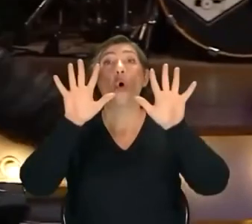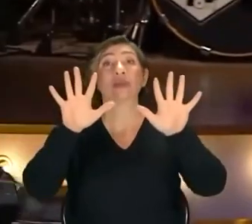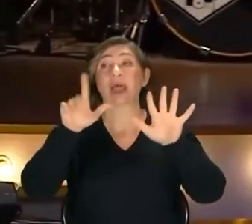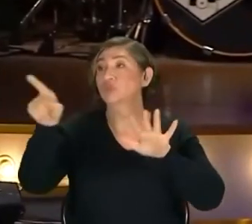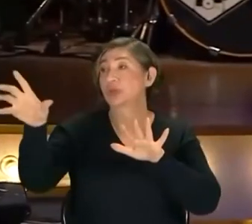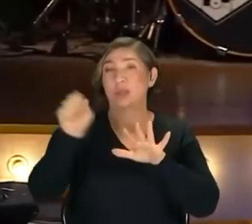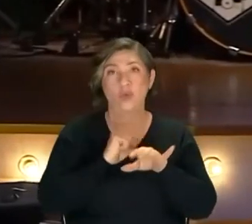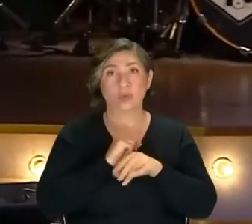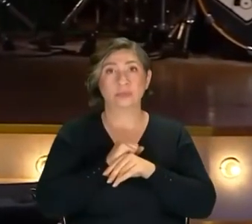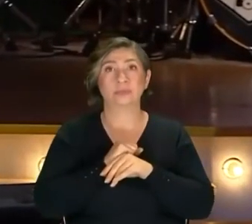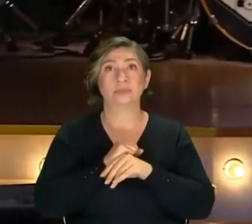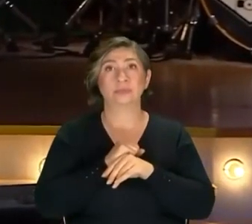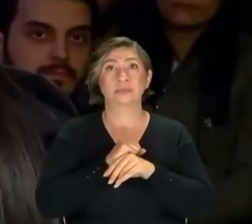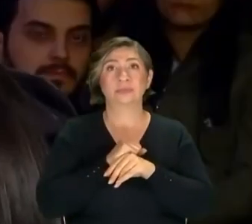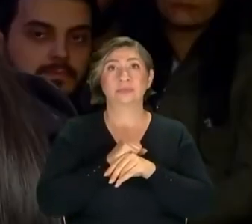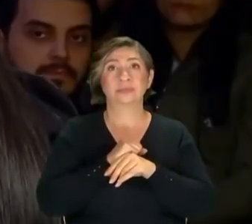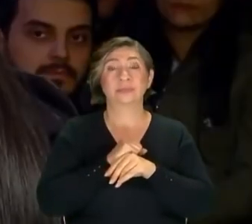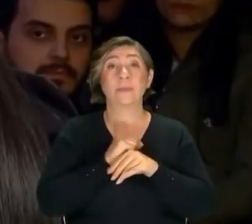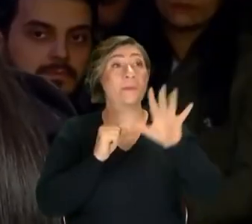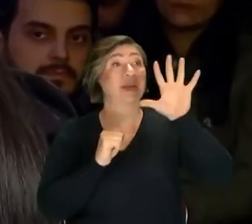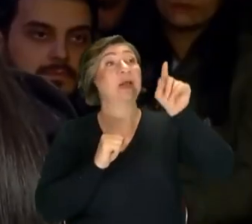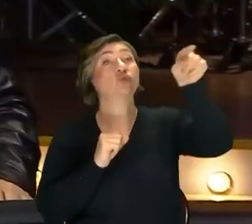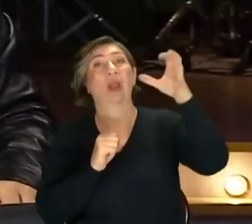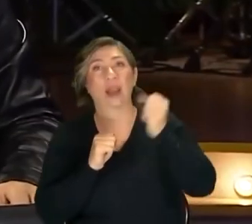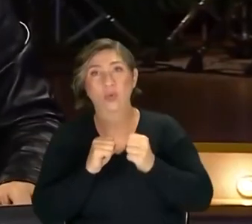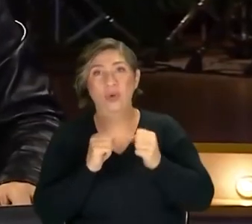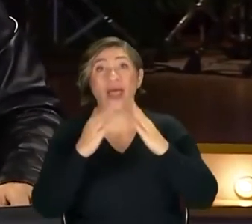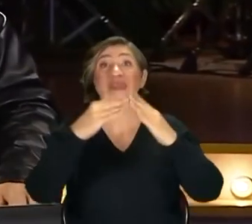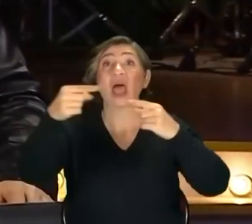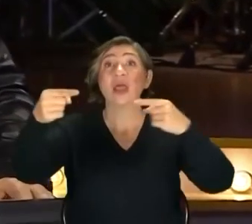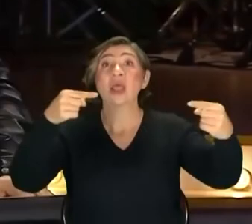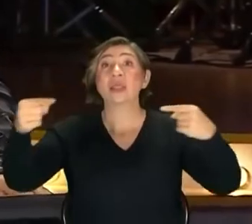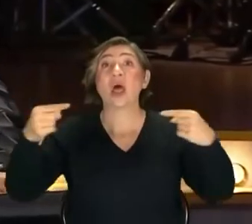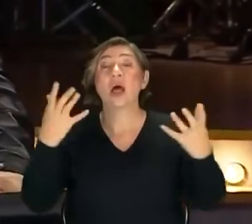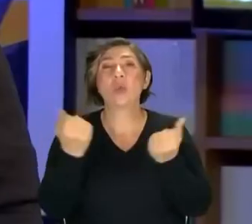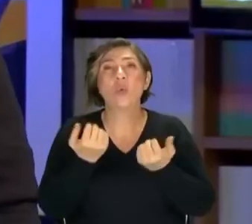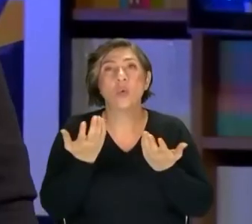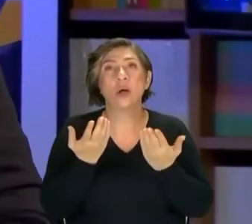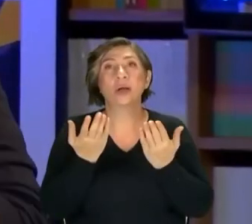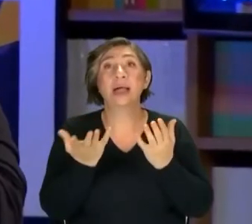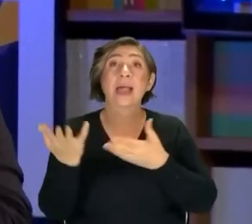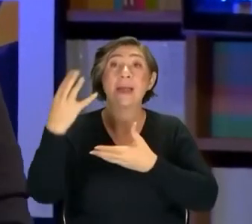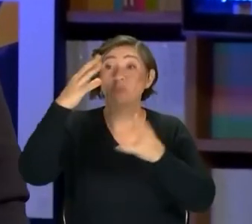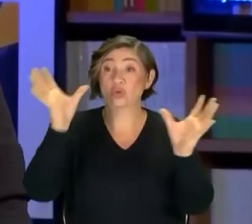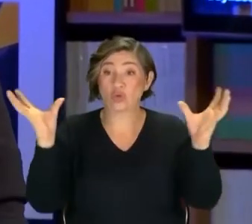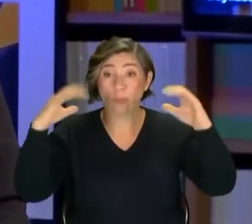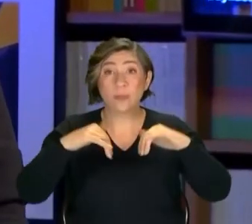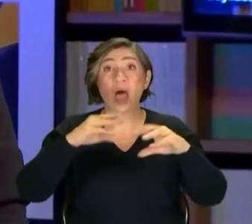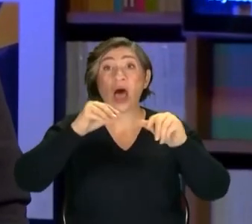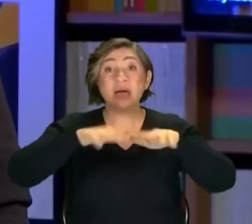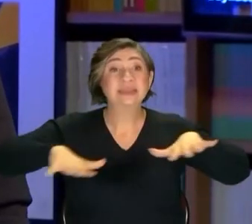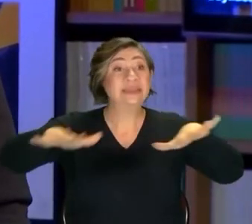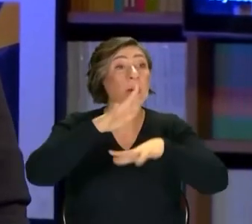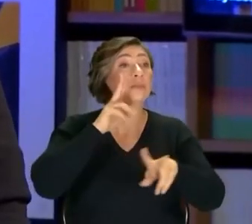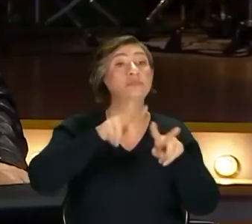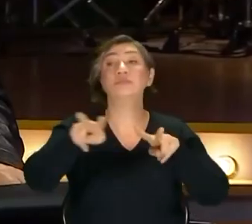tane buradan alıyor. 5 tane şuradan alalım filan. Efsane duymuştum hani toplanıp böyle hatta arazi bakmaya Tabii